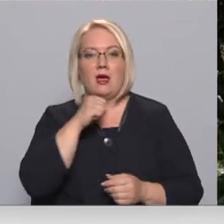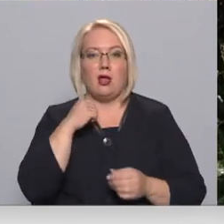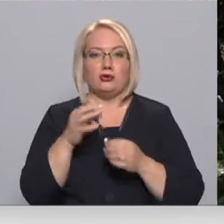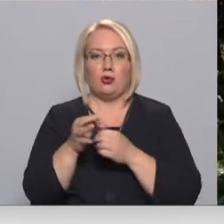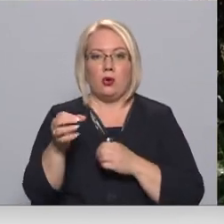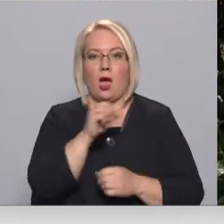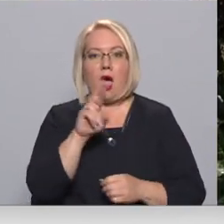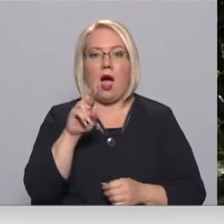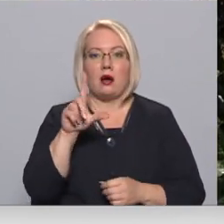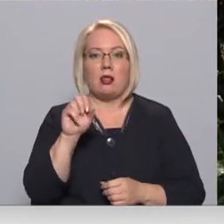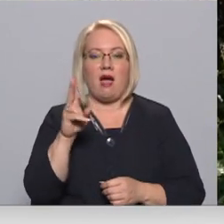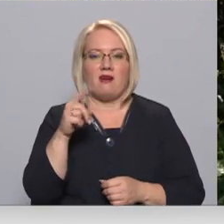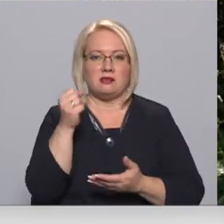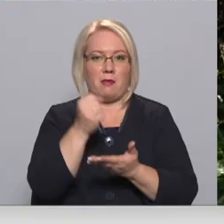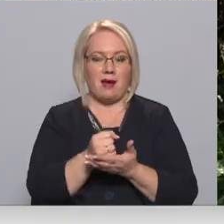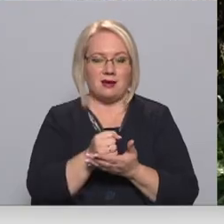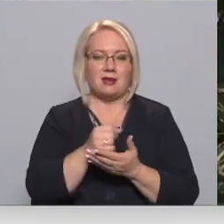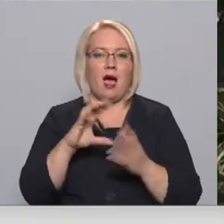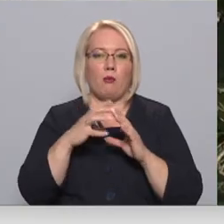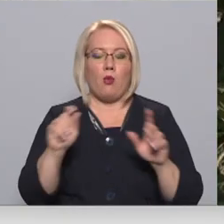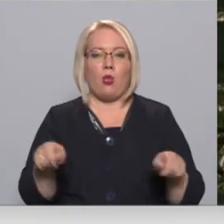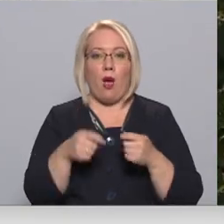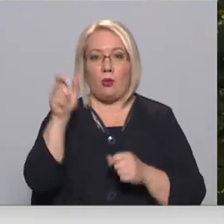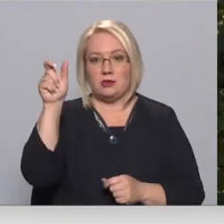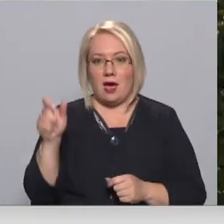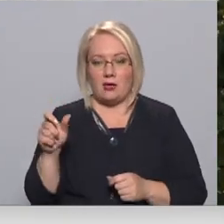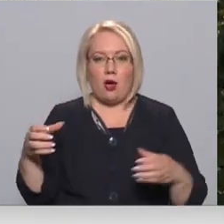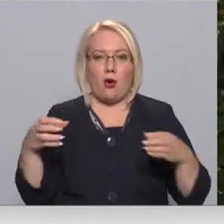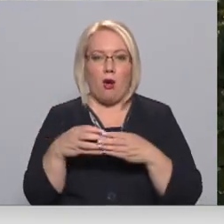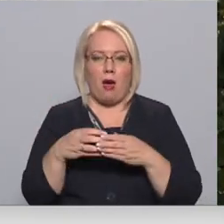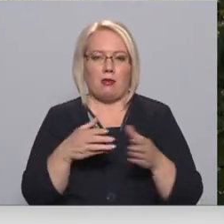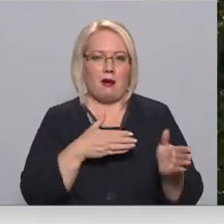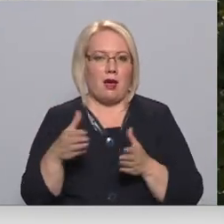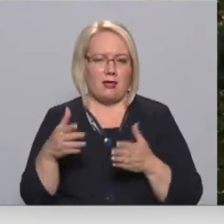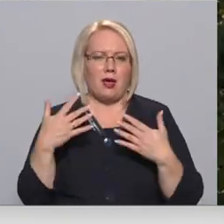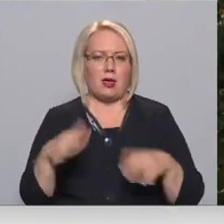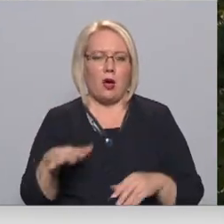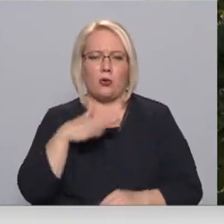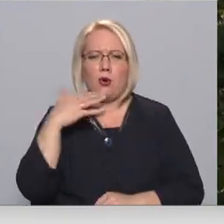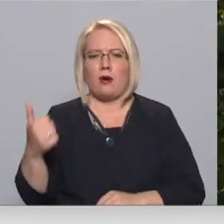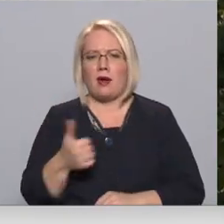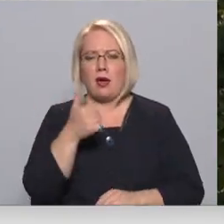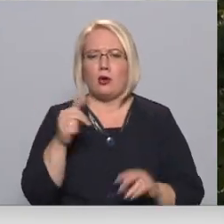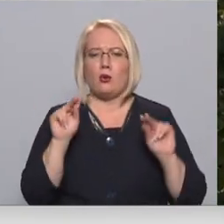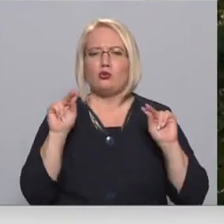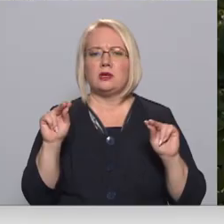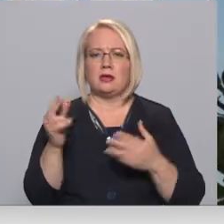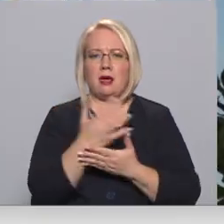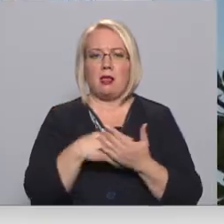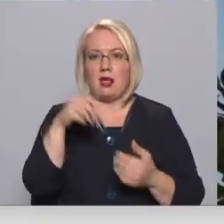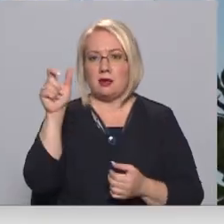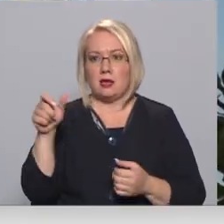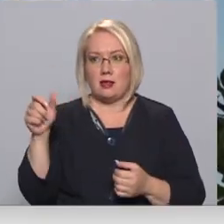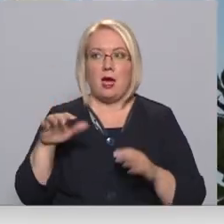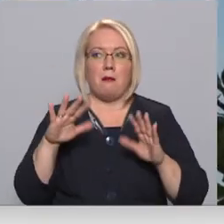Arlevas pagastābū laudzētājai Ilzei Rudzītai pamata komanda ir nokomplektētā ar jau vairākus gadus uzticīgiem lasītājiem.